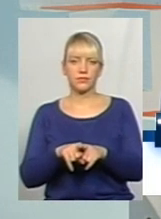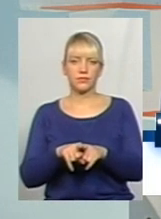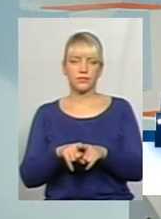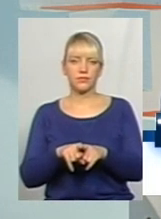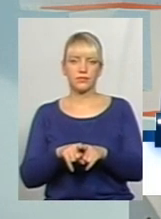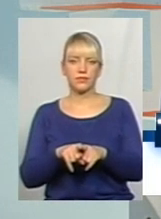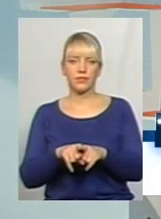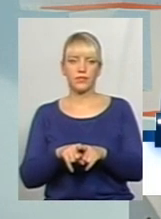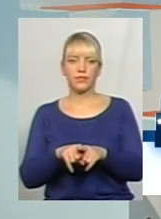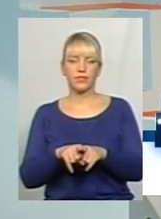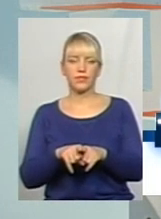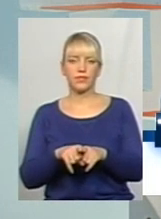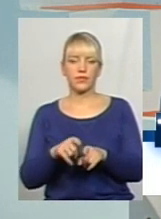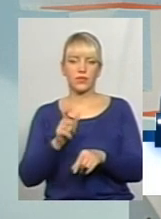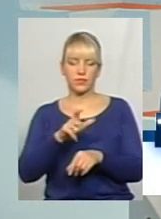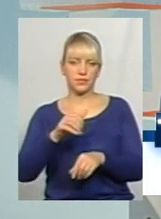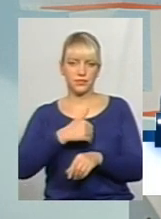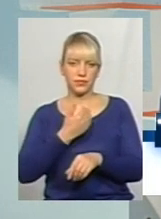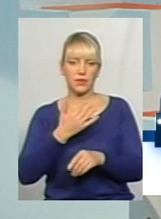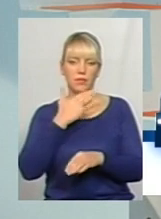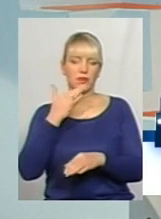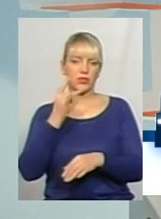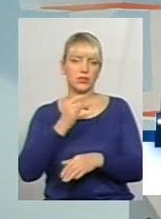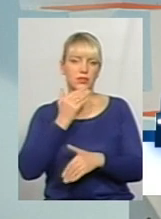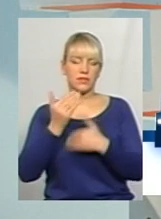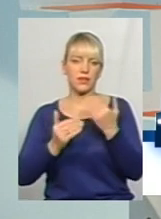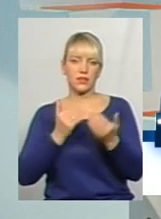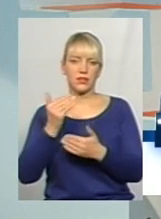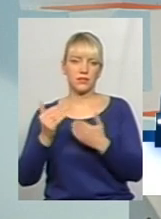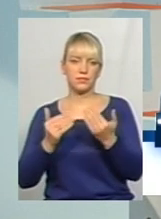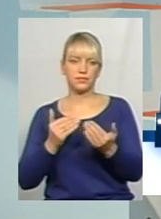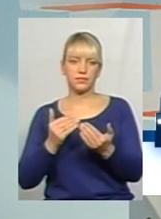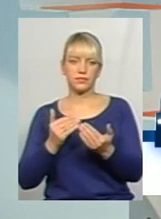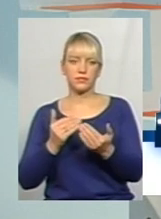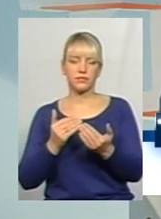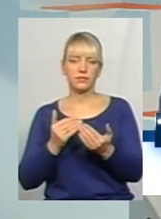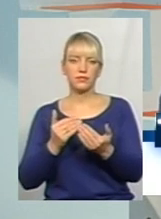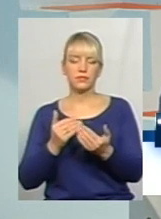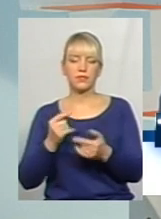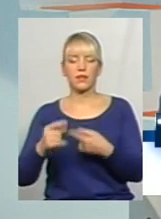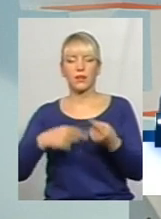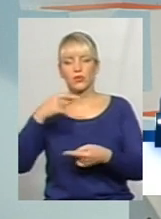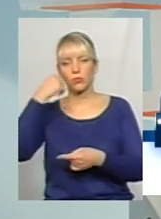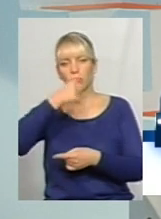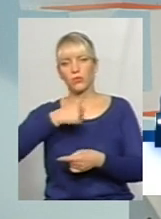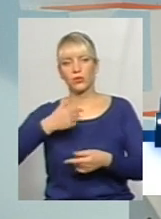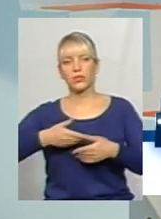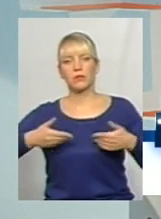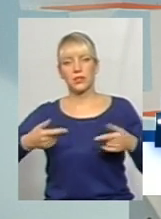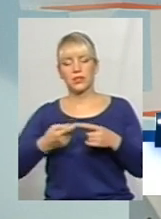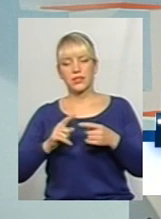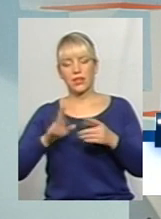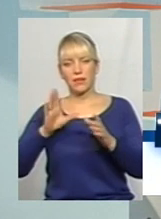мешканців, це неодноразові звернення, які надходили. В наступному році ми це